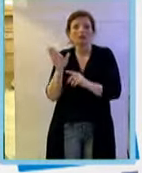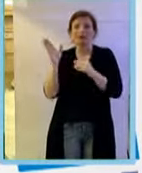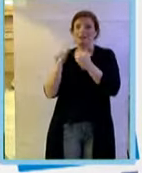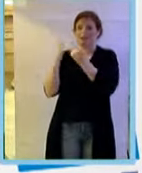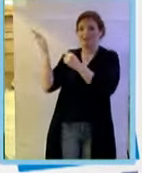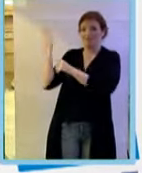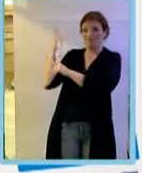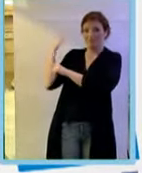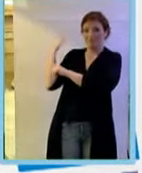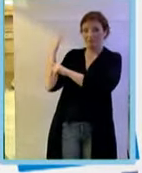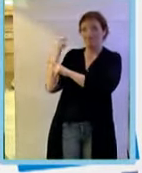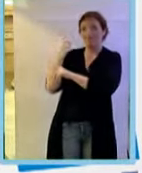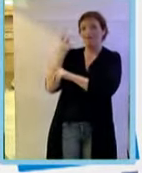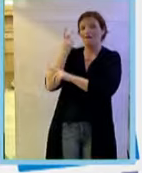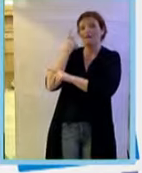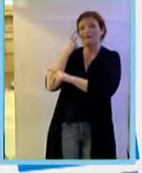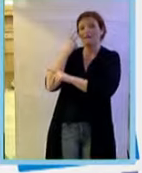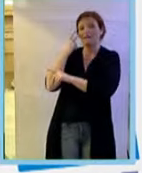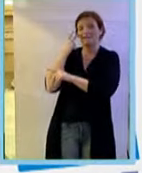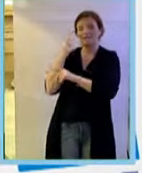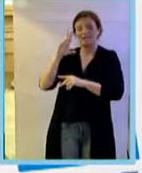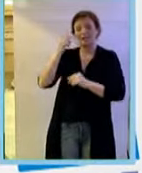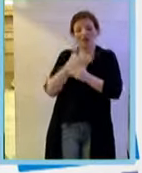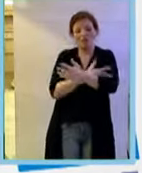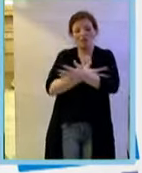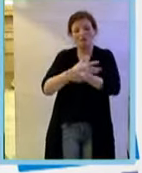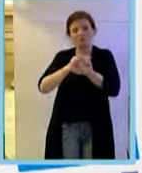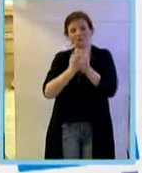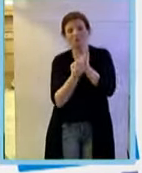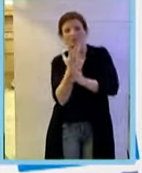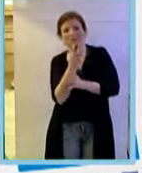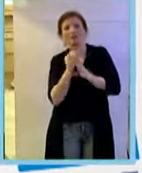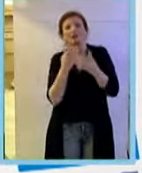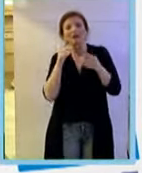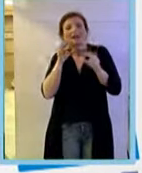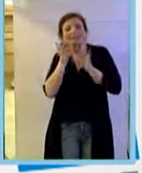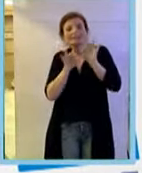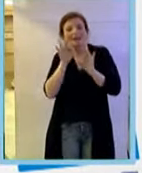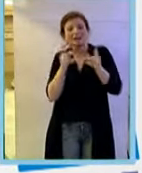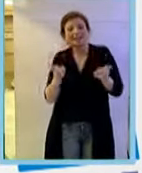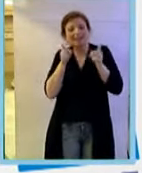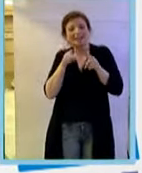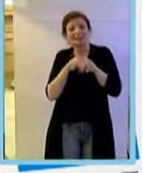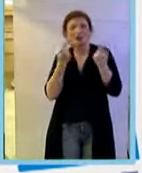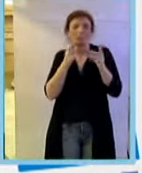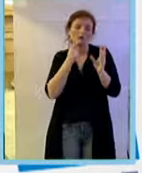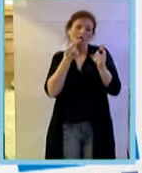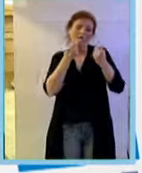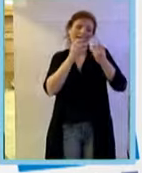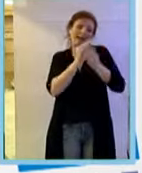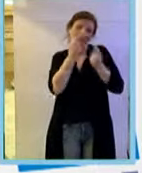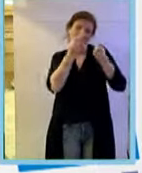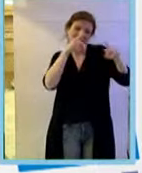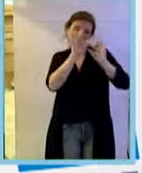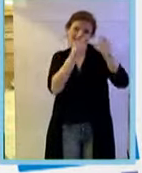vedete la neovascularizzazione di animali trattati con un anticorpo di controllo in momenti diversi. Vedete, c'è questo sviluppo